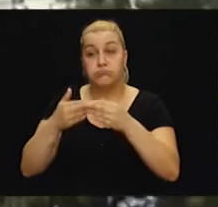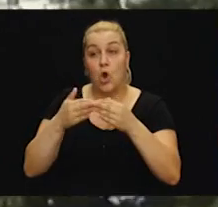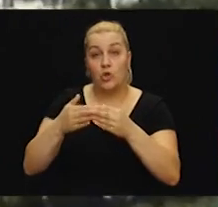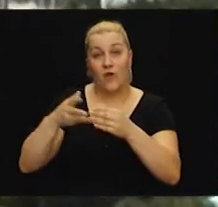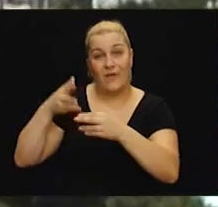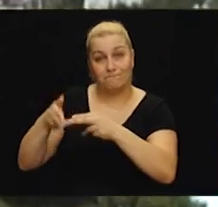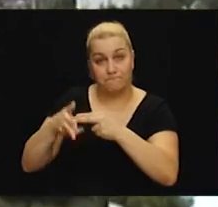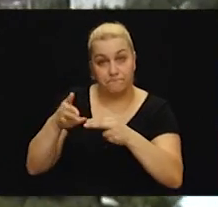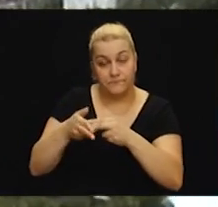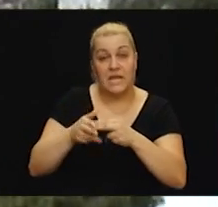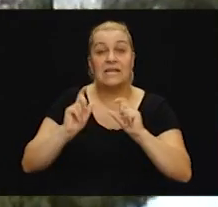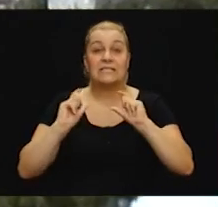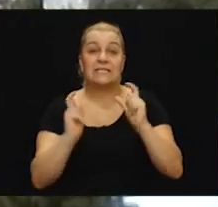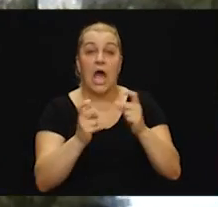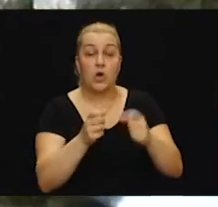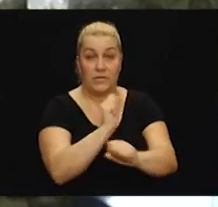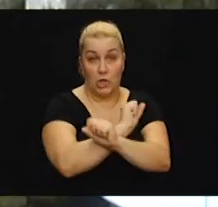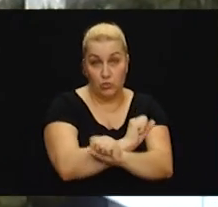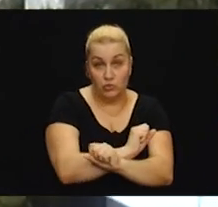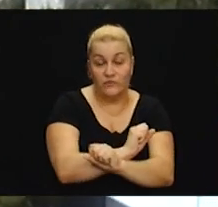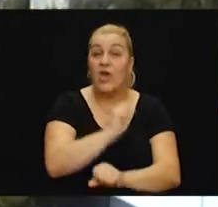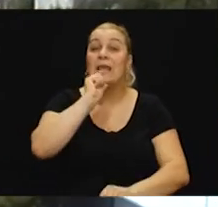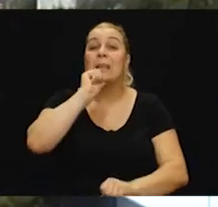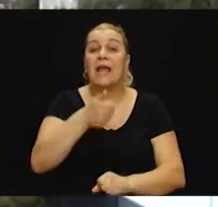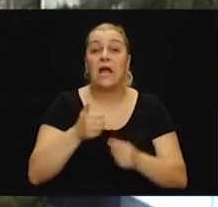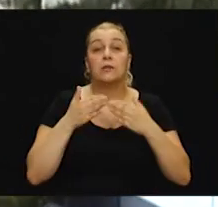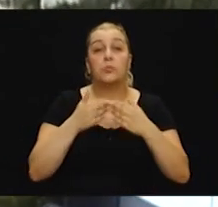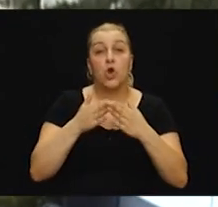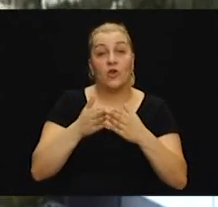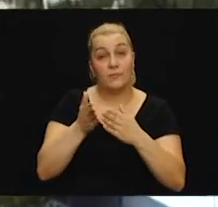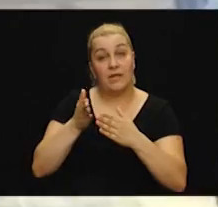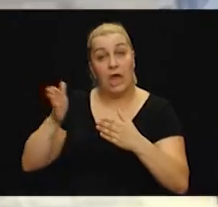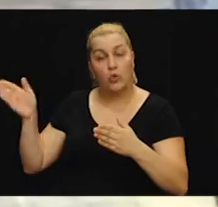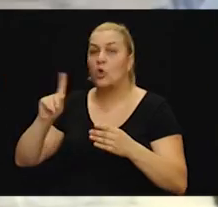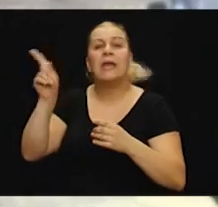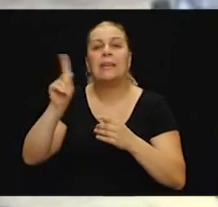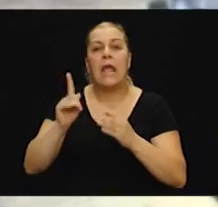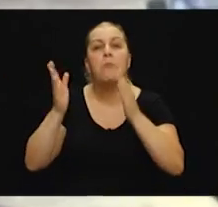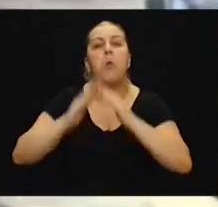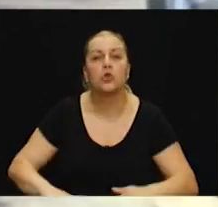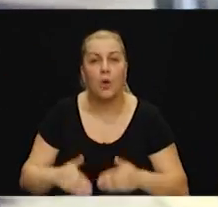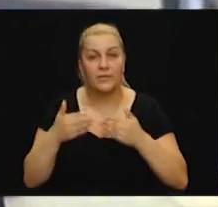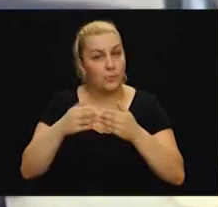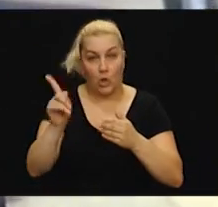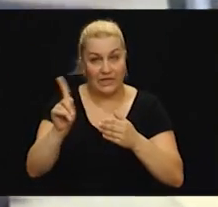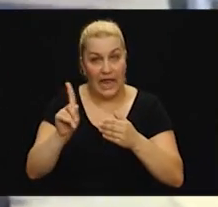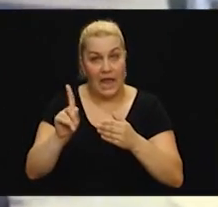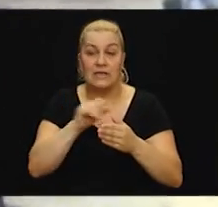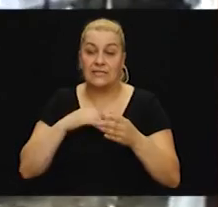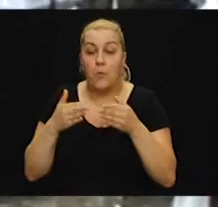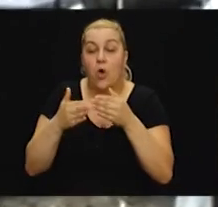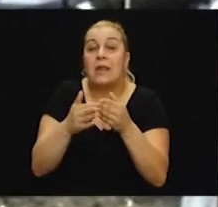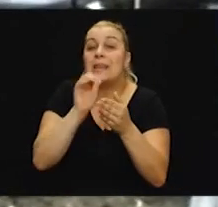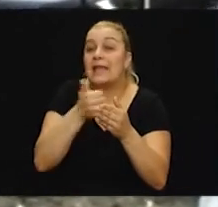zarobiti kljustvo, ne dati brodovima izaći vani, ne i potopiti, i očuvati